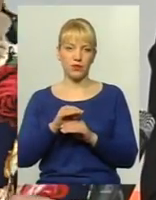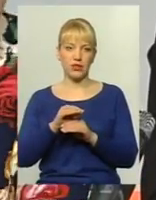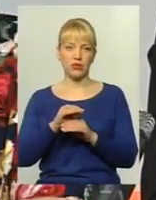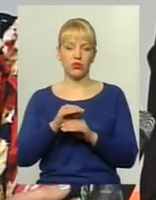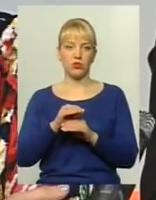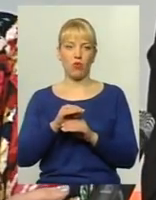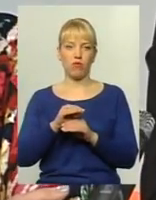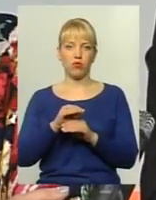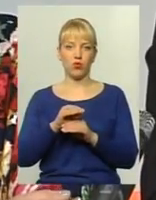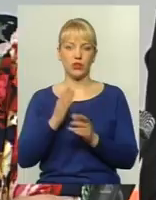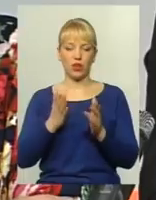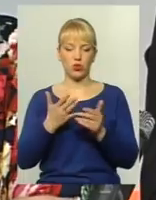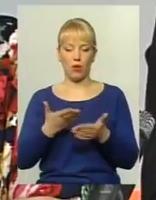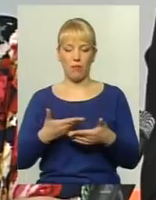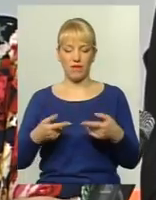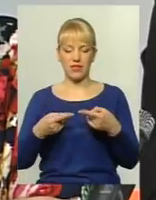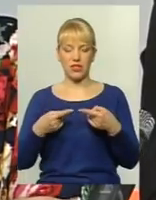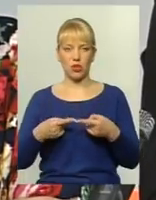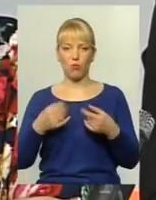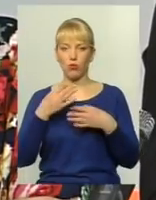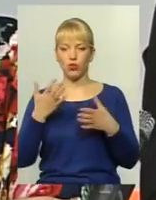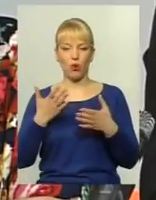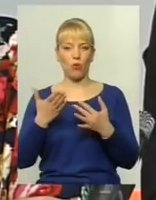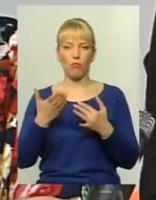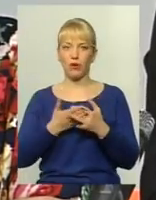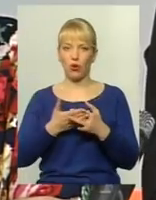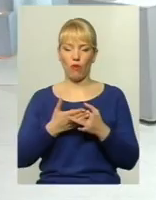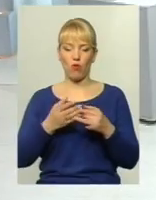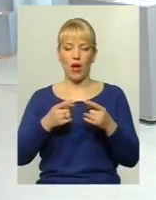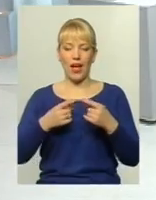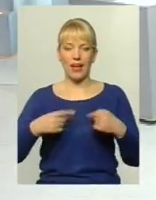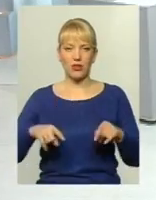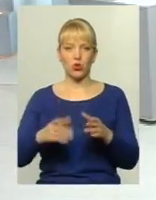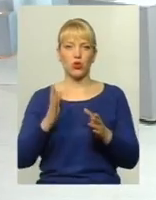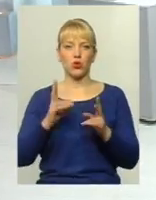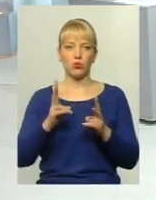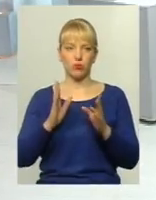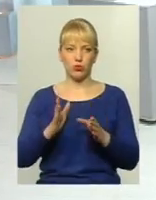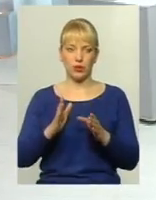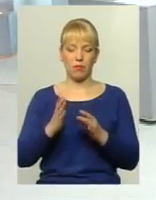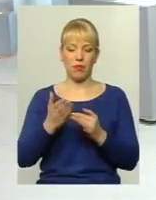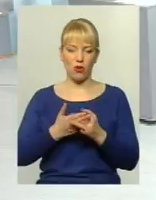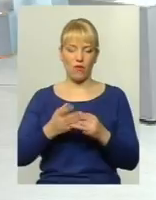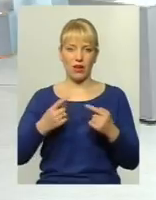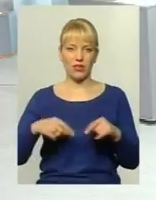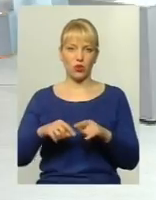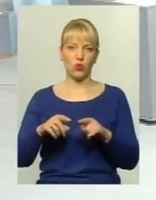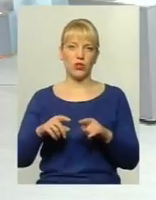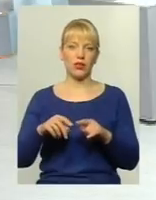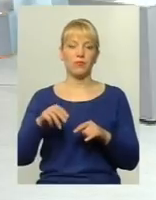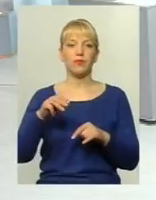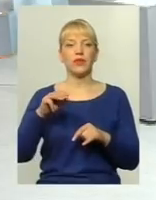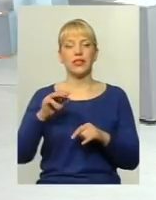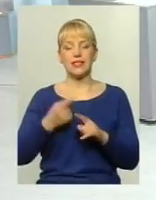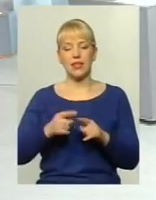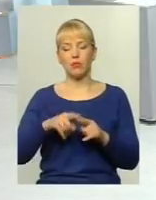пояснюю, якщо ми визначаємо будь-яку пільгову категорію, в даному випадку це буде пільгова категорія, яка буде користуватися проїздом, це